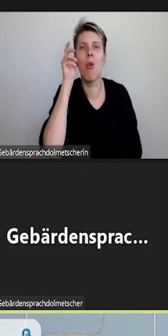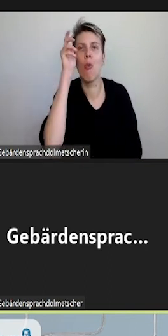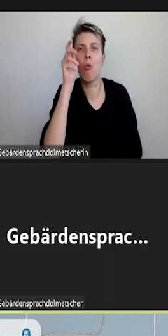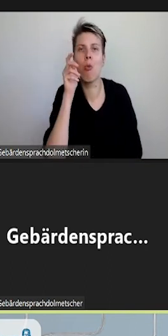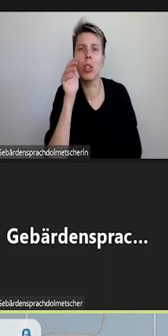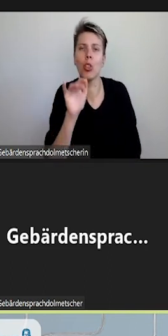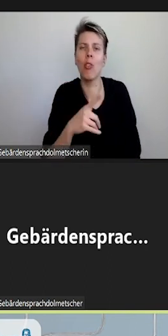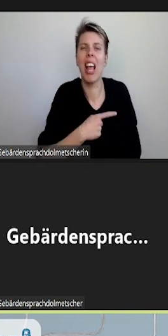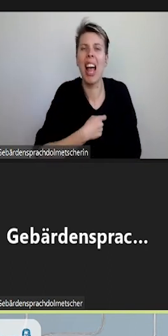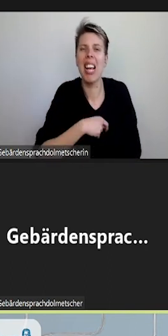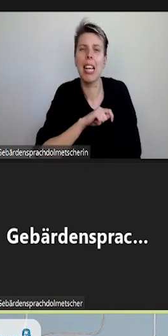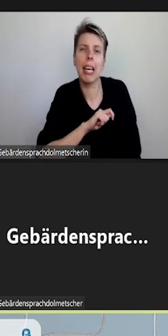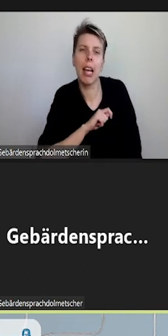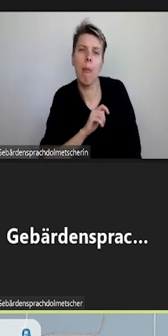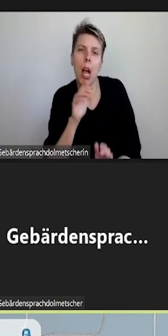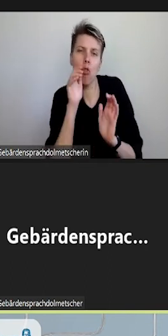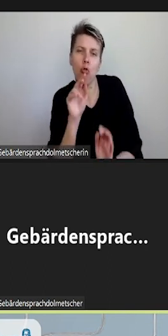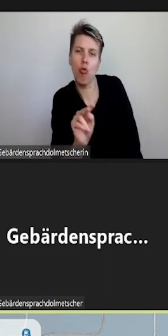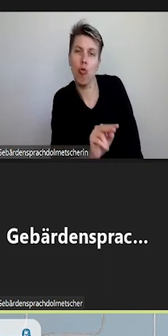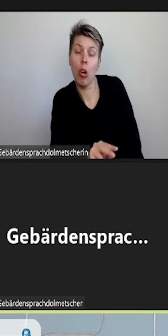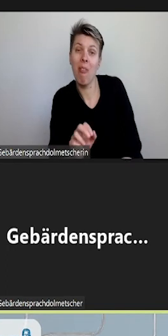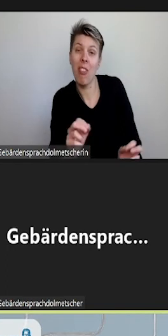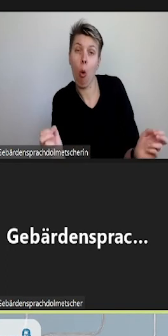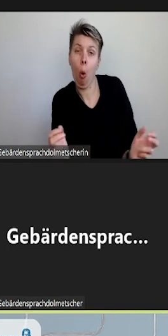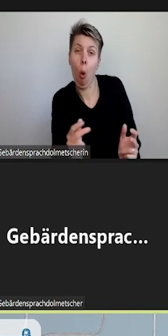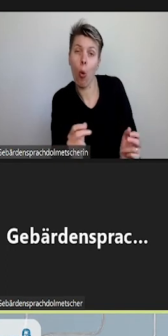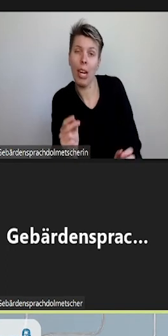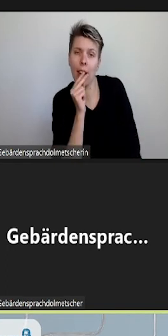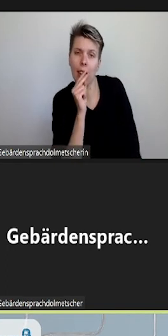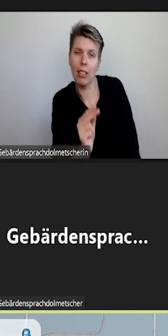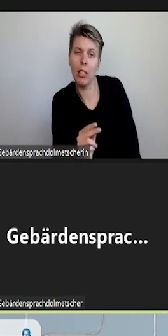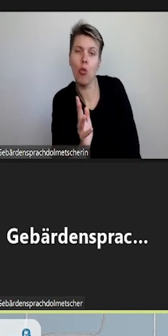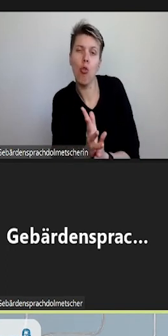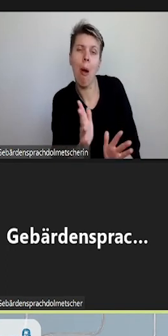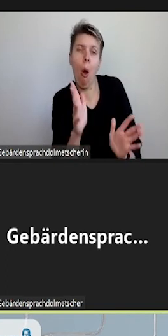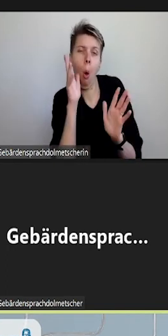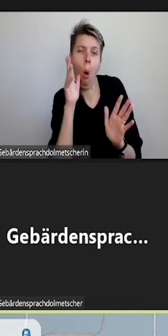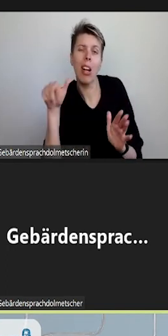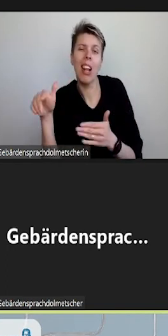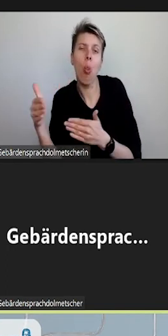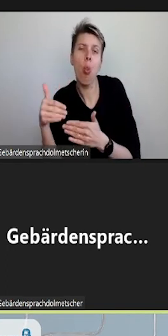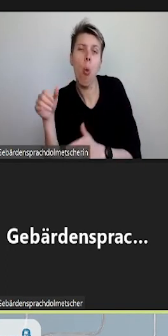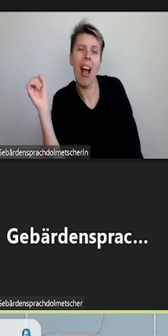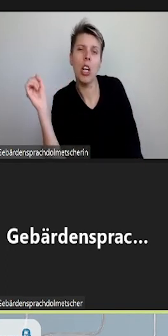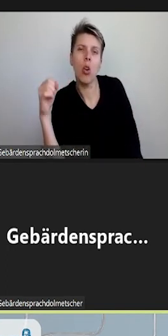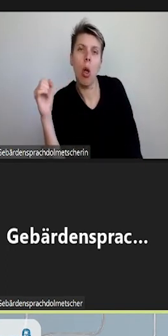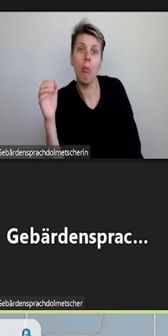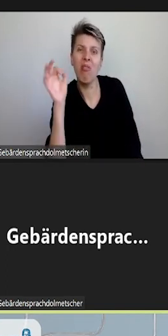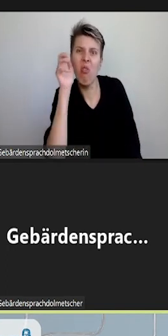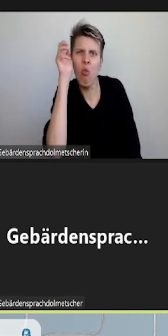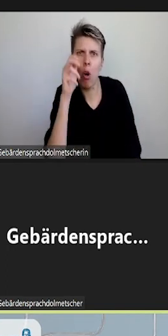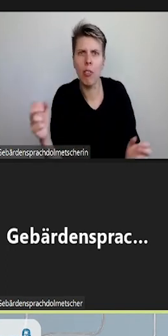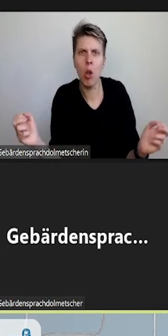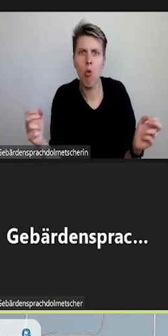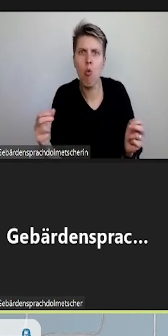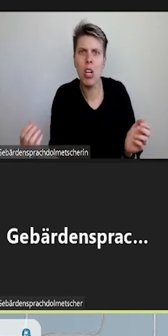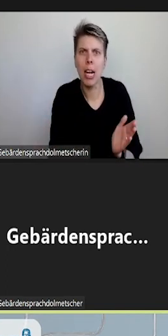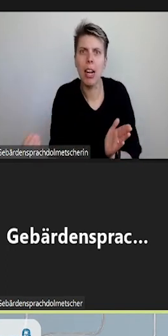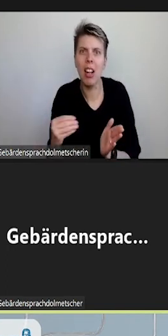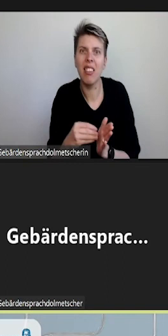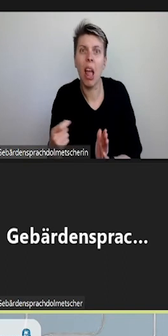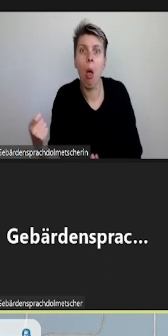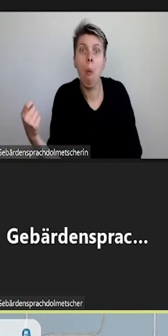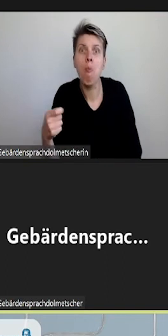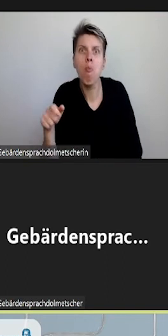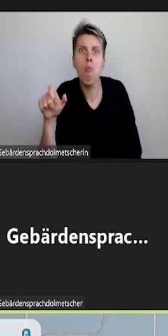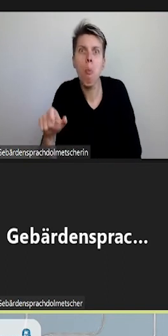Krimi gucken und die Untertitel eingeschaltet sind und man hört, dass es an der Tür klopft und im Untertitel steht aber, der Mörder